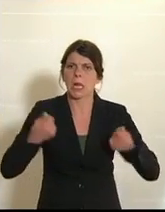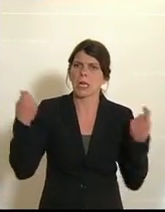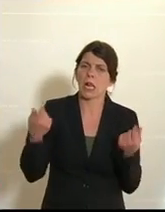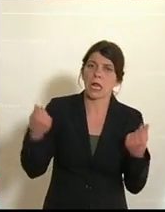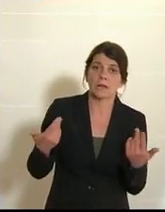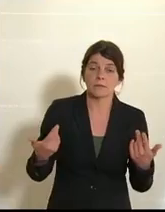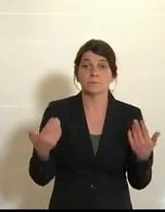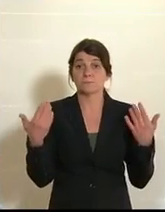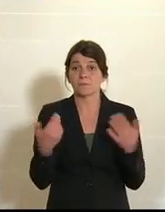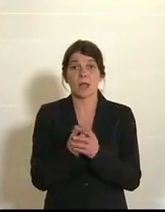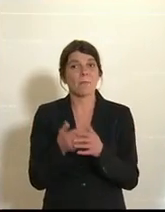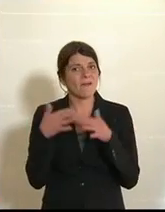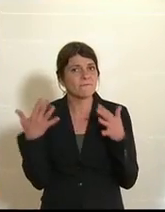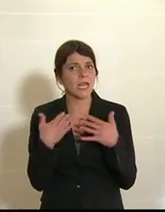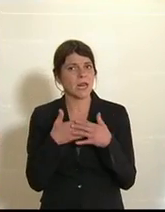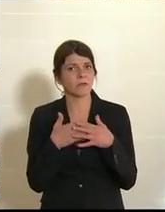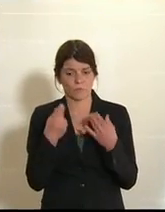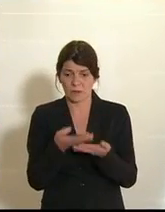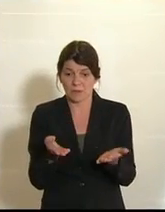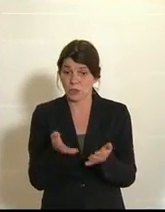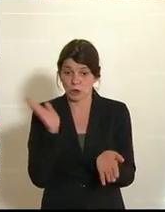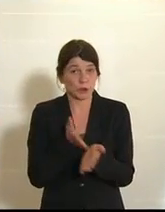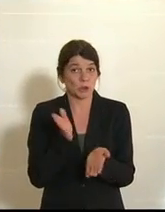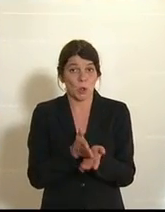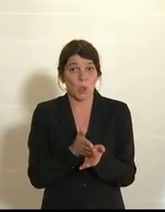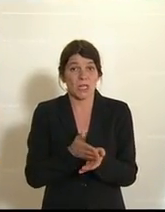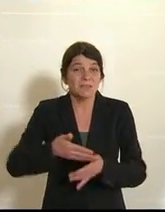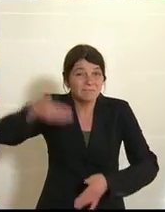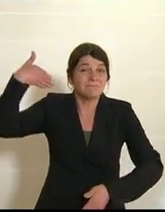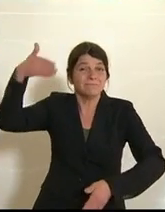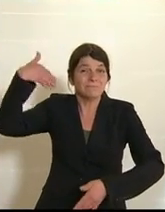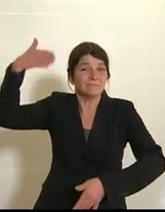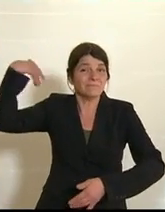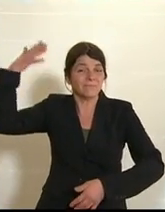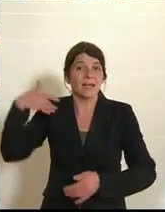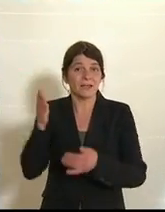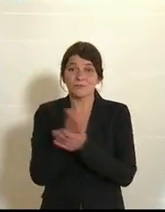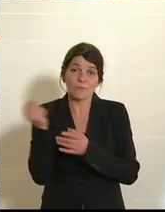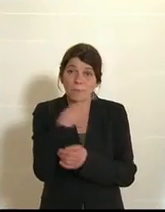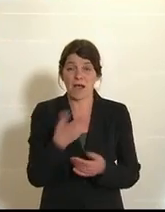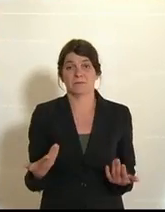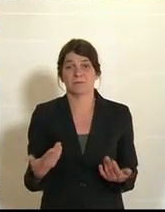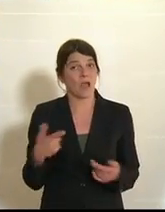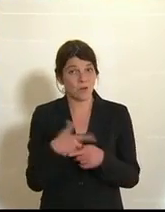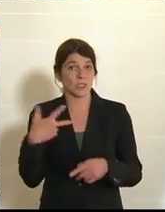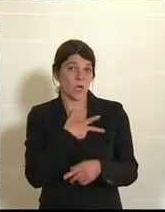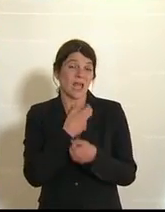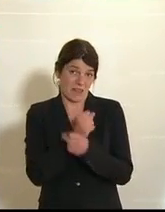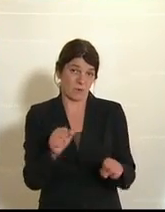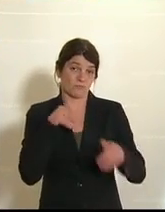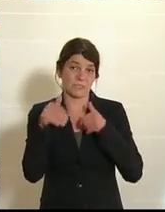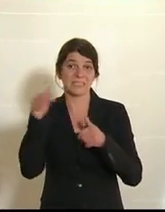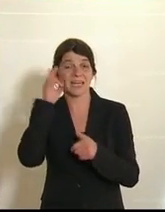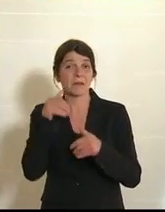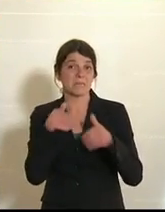Geld, ja, aber dass vieles von dem eigentlich schon in den Jahrzehnten davor unter auch sozialdemokratischen Ministerinnen und